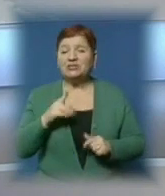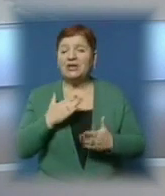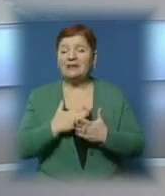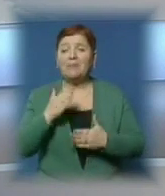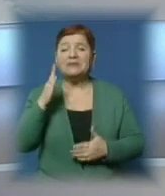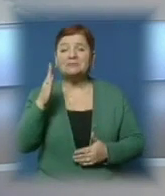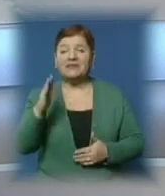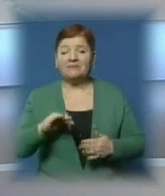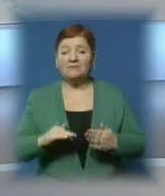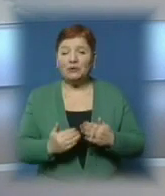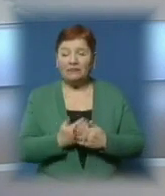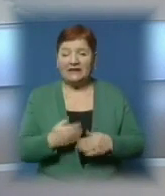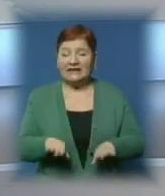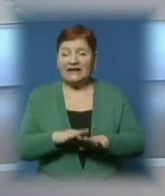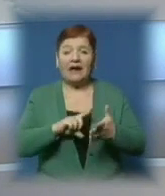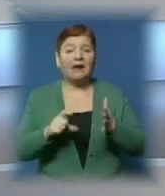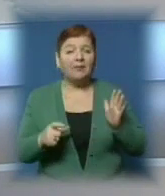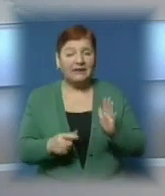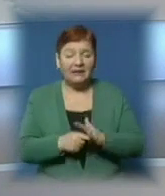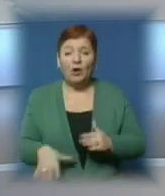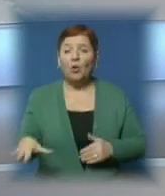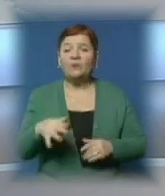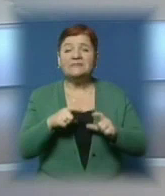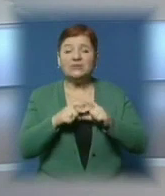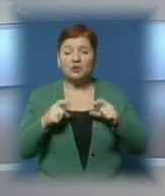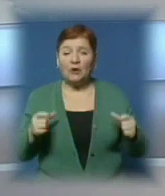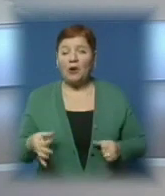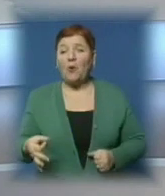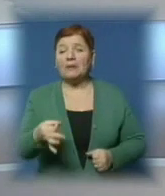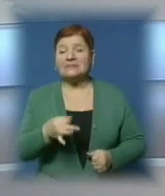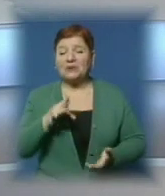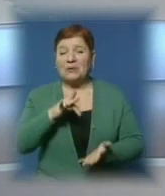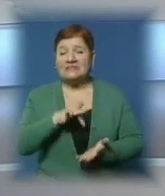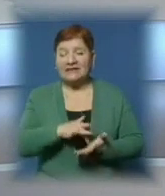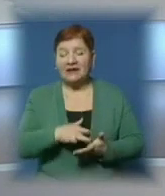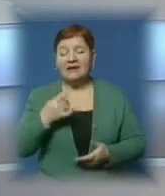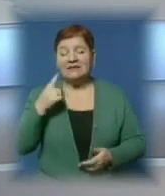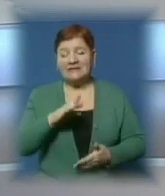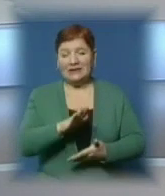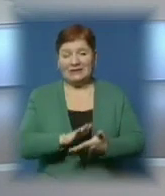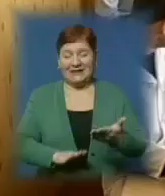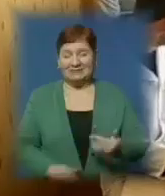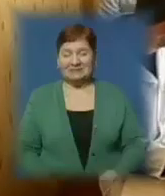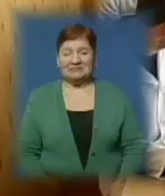перспектива відновлення стоматологічних кабінетів у всіх школах обласного центру, знає Мирослава Шимон.